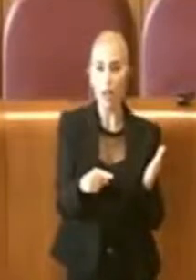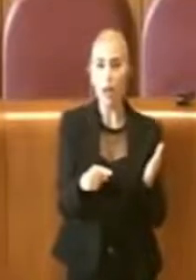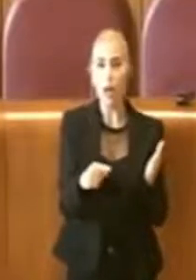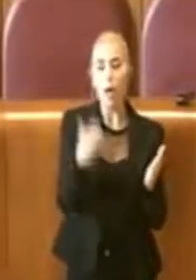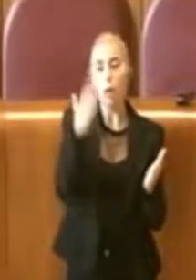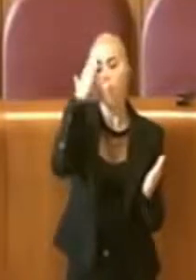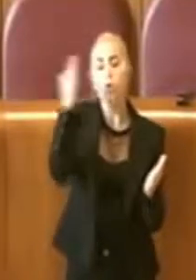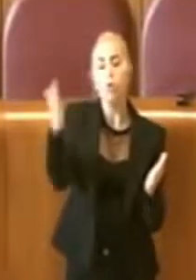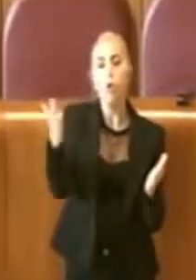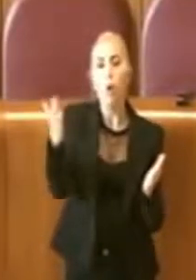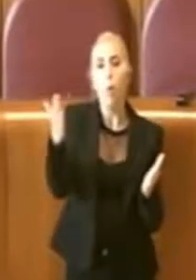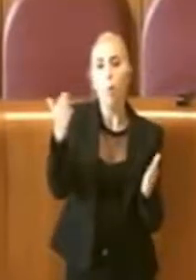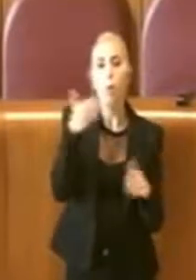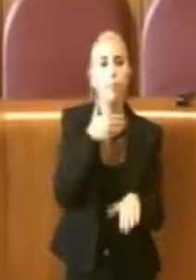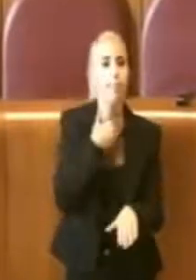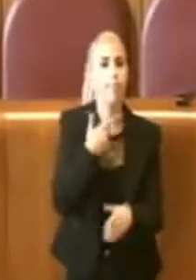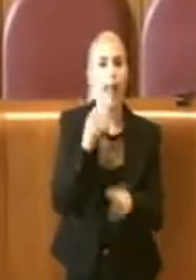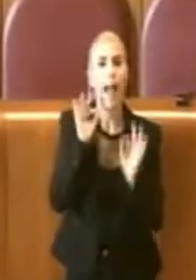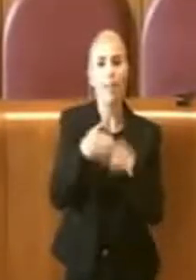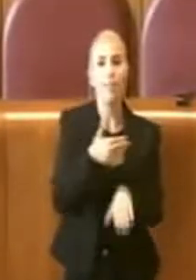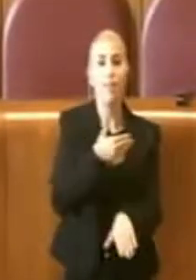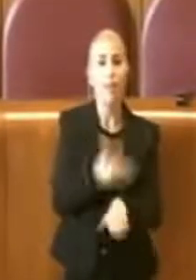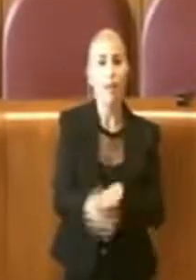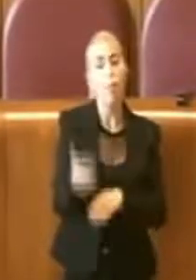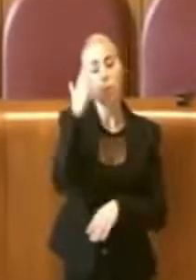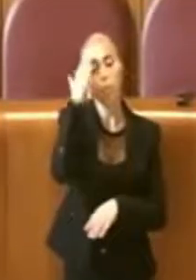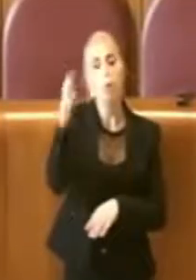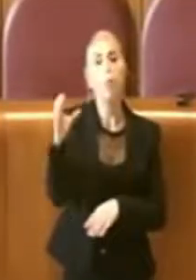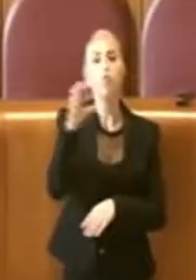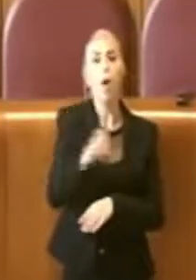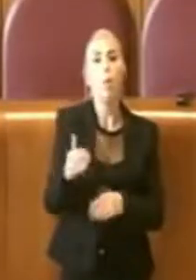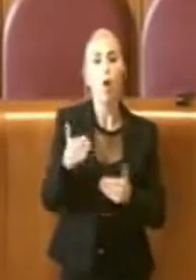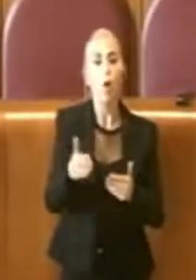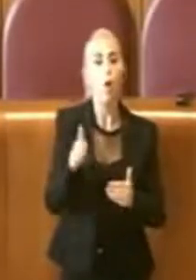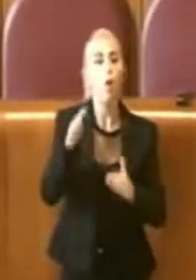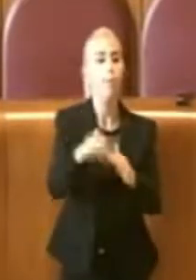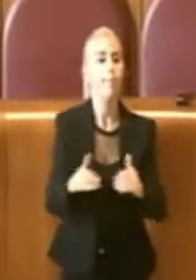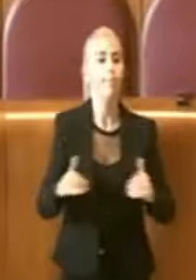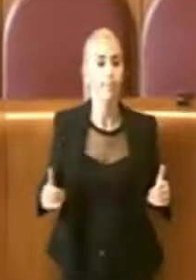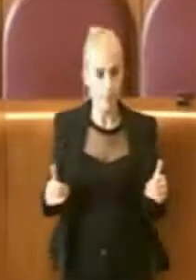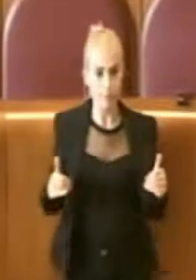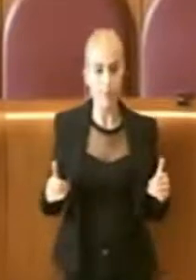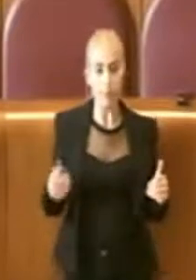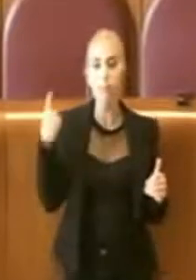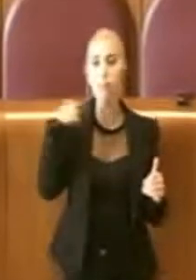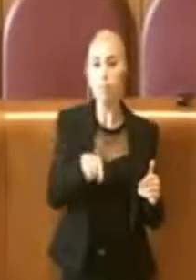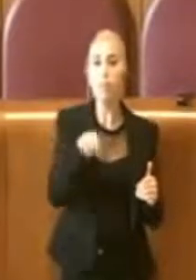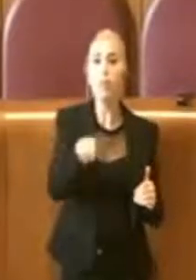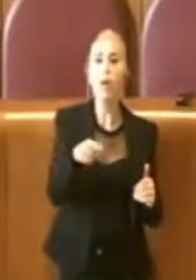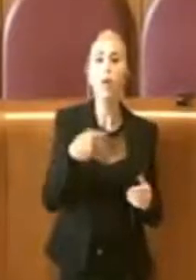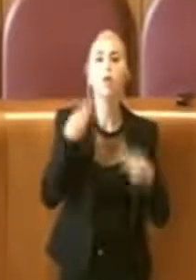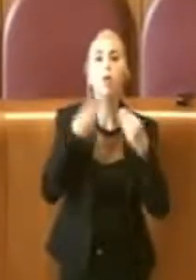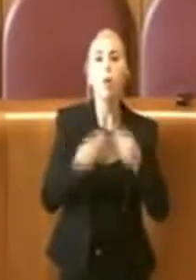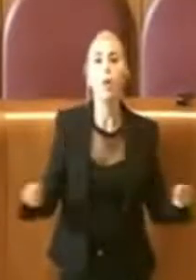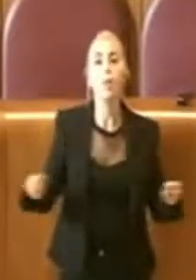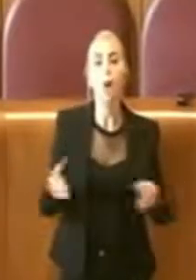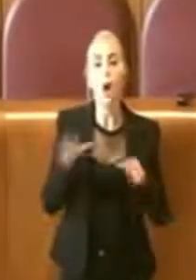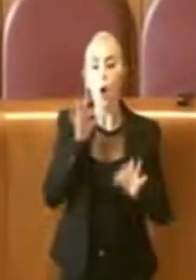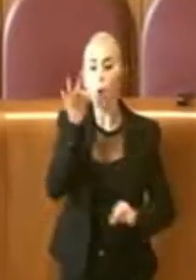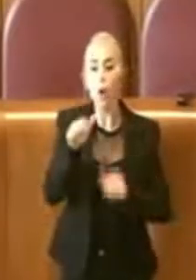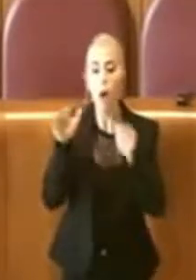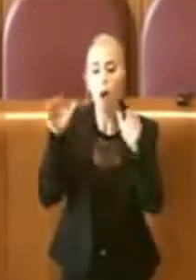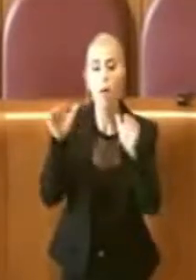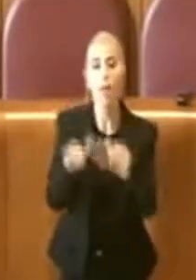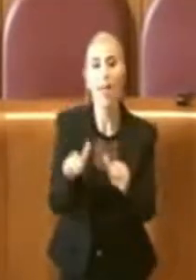purtroppo tardiva. Tardiva perché purtroppo Ciabocco era già rievocato e per cui non abbiamo trovato gli strumenti per poter preservare l